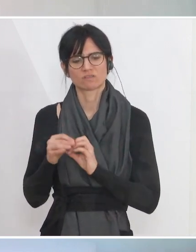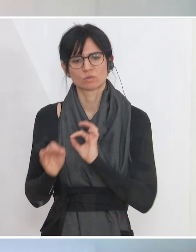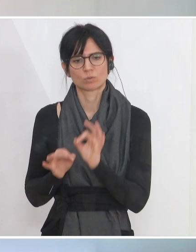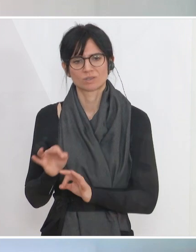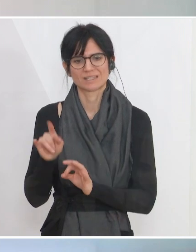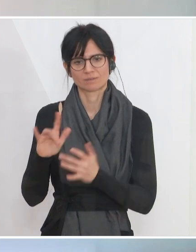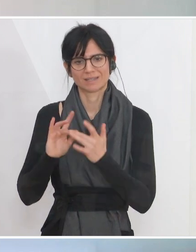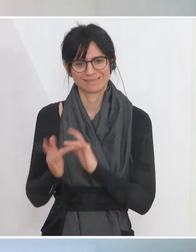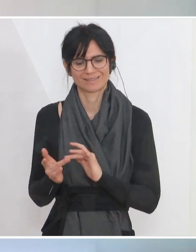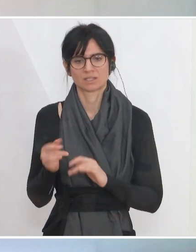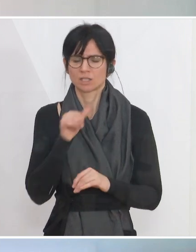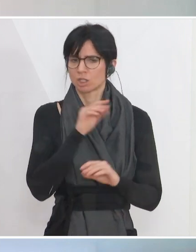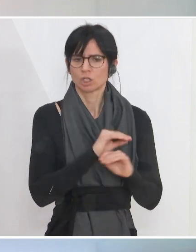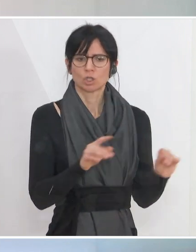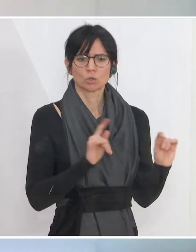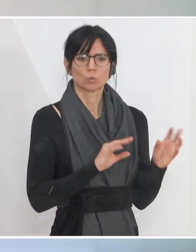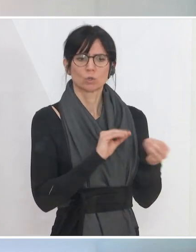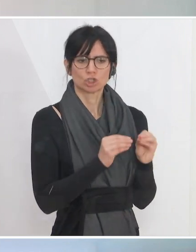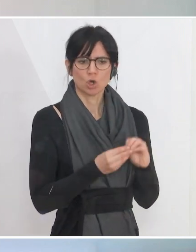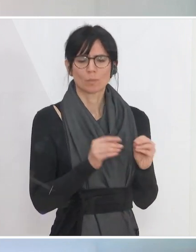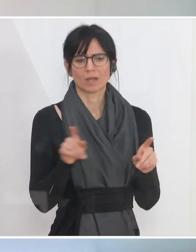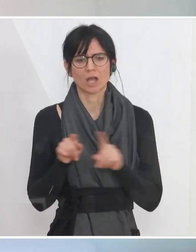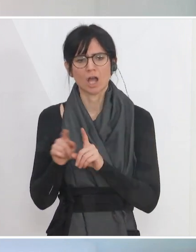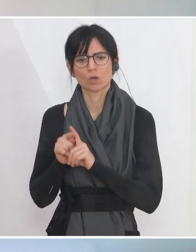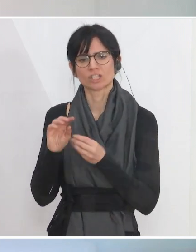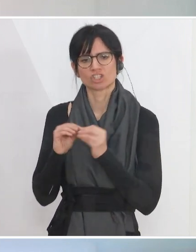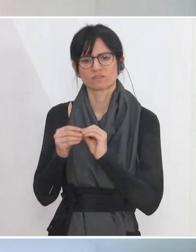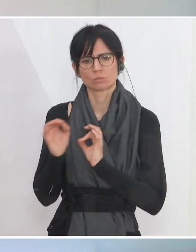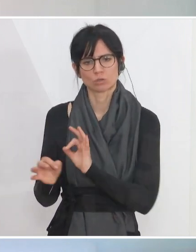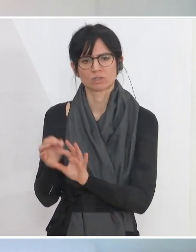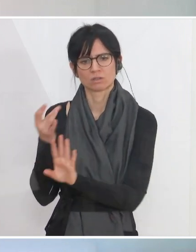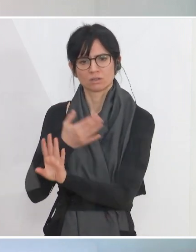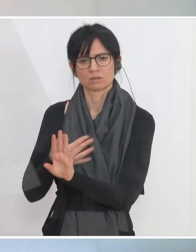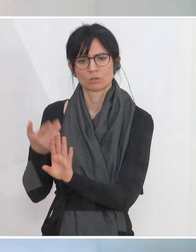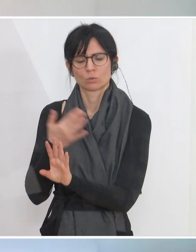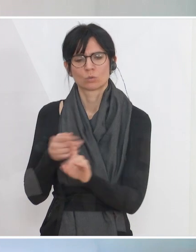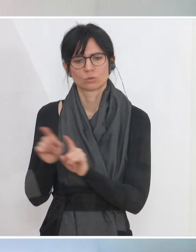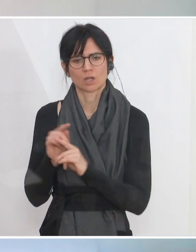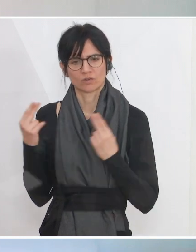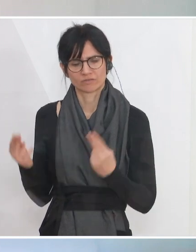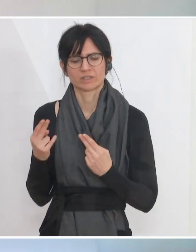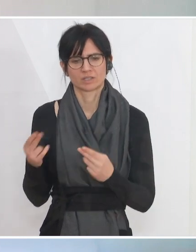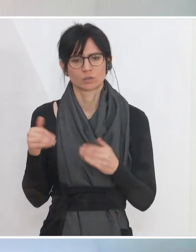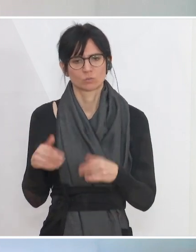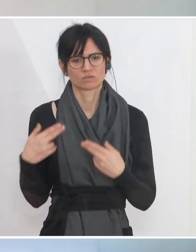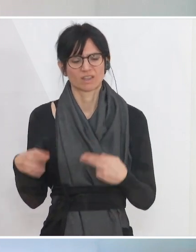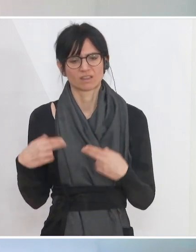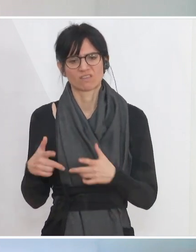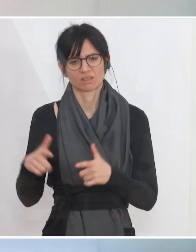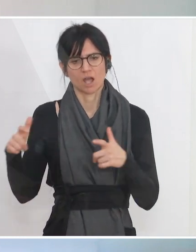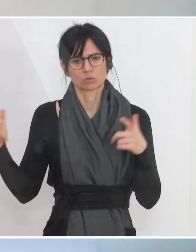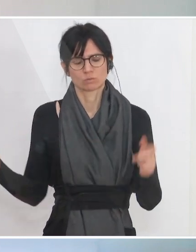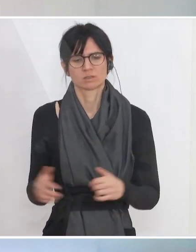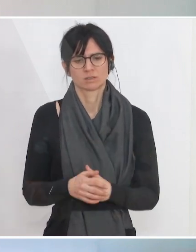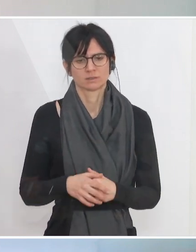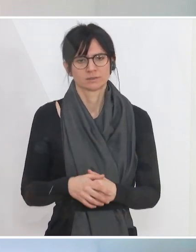es sind ja nicht nur die Shops alleine, sondern es sind die Geschäftsprozesse dahinter, die auch ganz wesentlich weiter ausgebaut werden müssen.